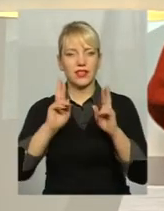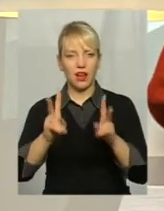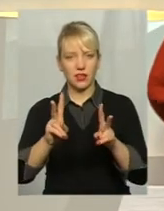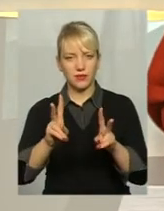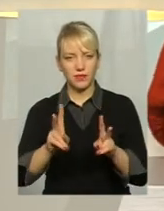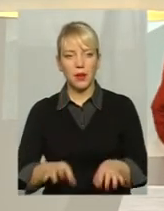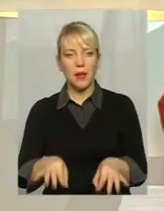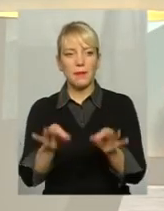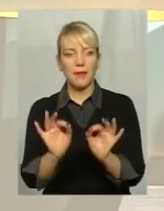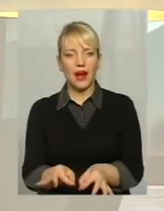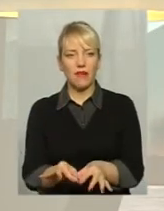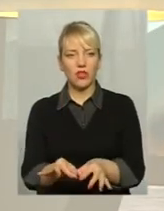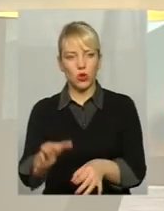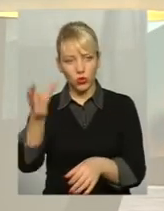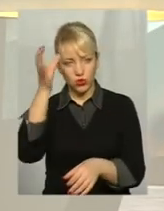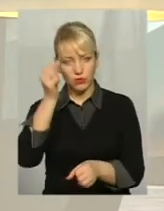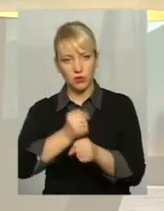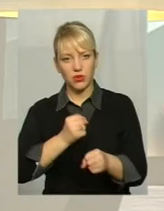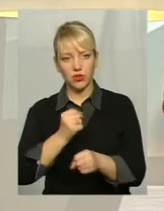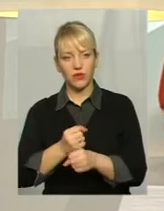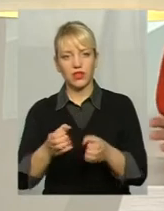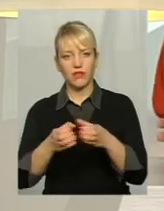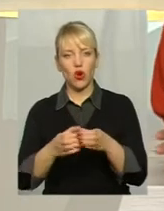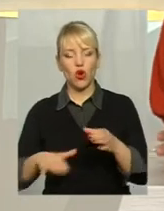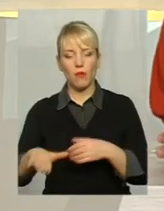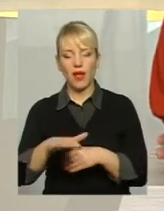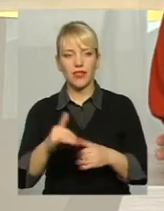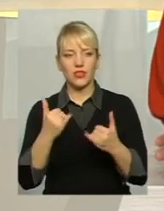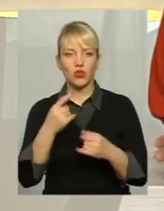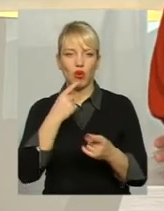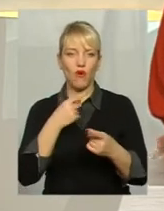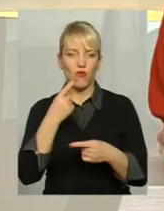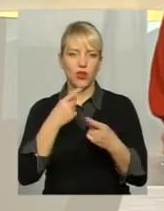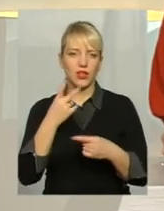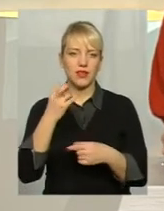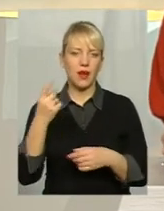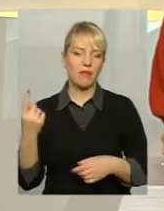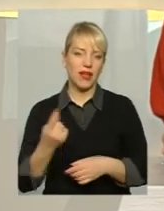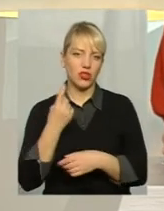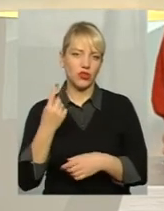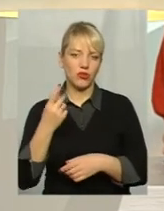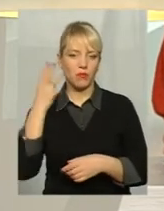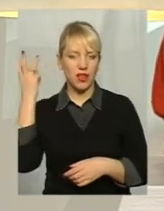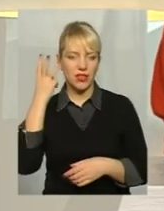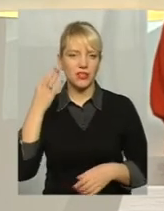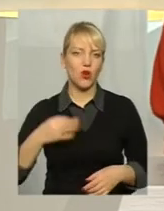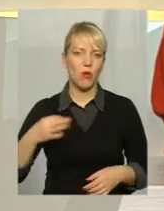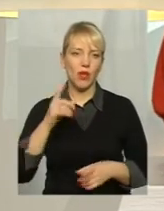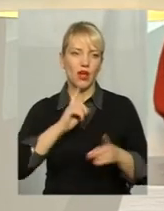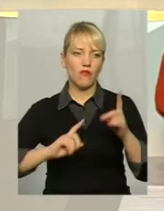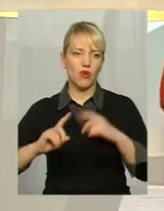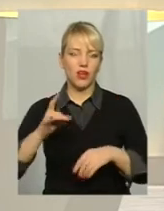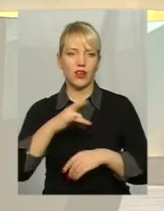правильно, розумно працювати в громадах, сьогодні говорили і на першому в Хмельницькій області форумі